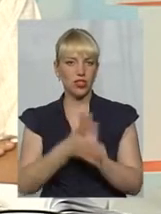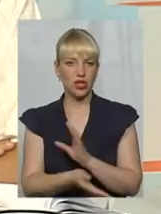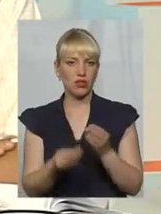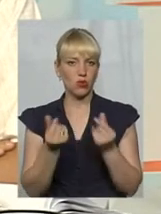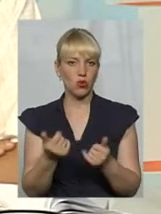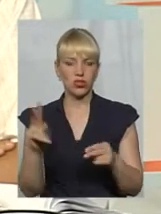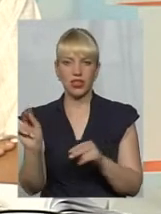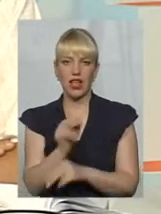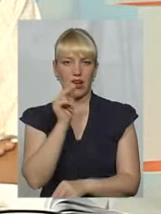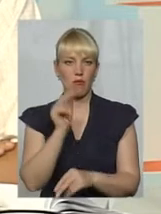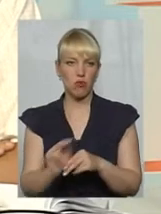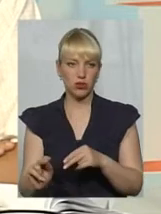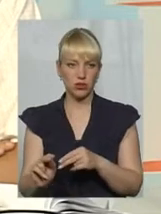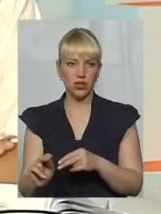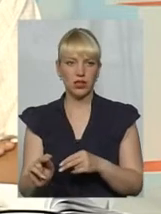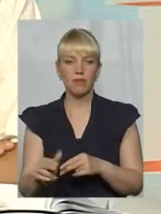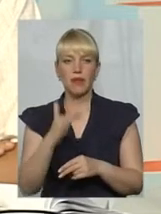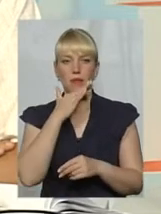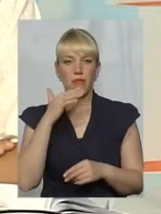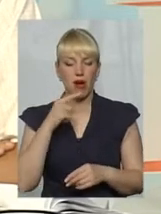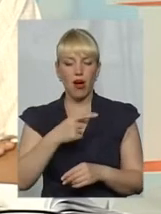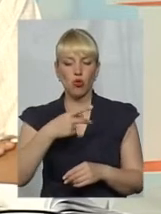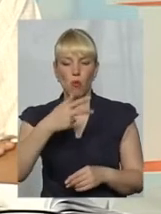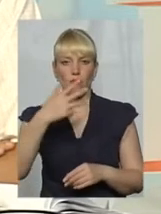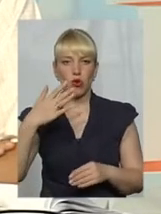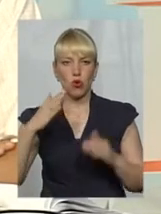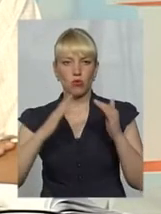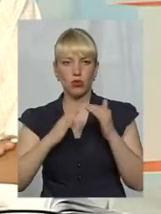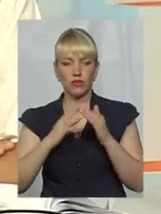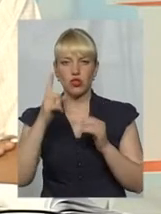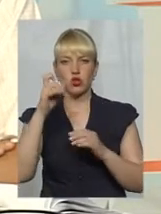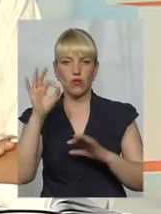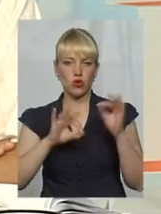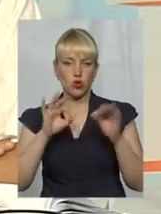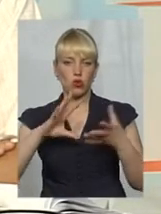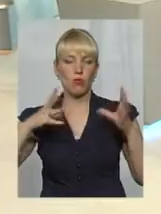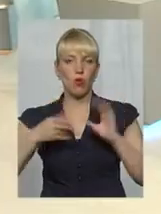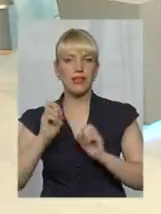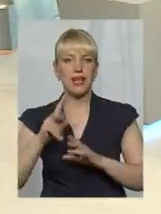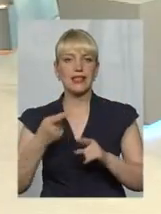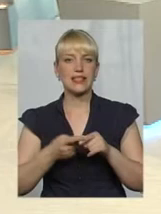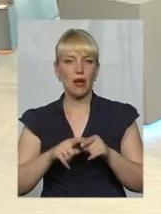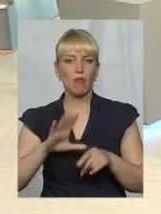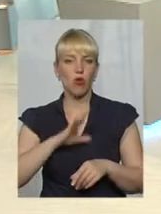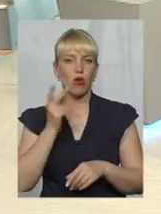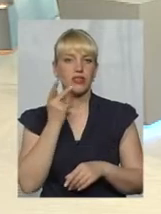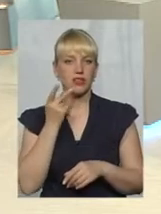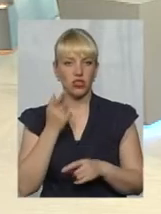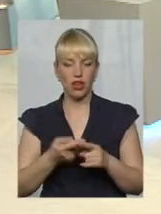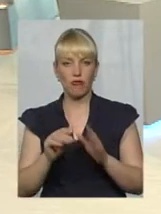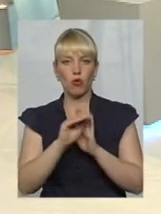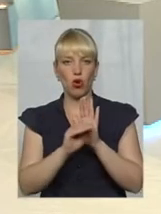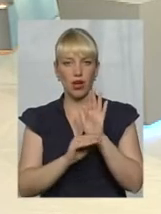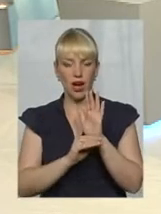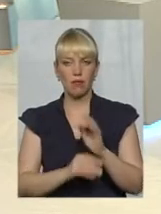ремонт багатоповерхового житлового будинку в 100% обсязі, як це було зазвичай. Тобто в програмі йдеться